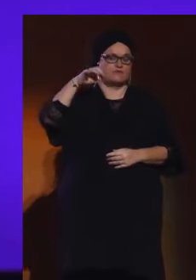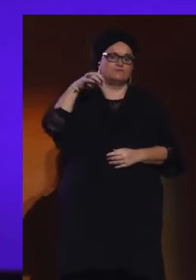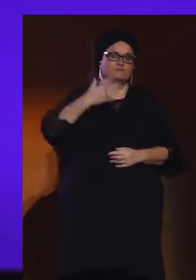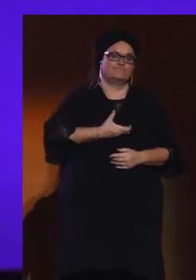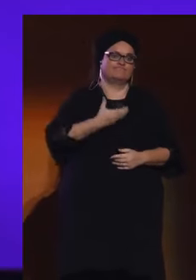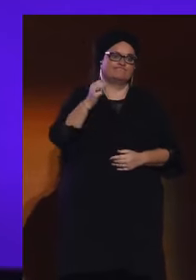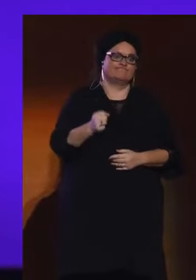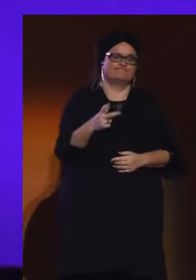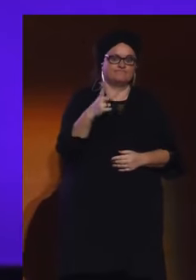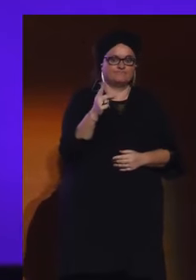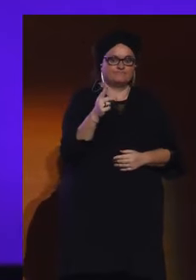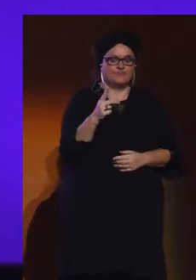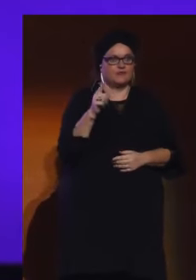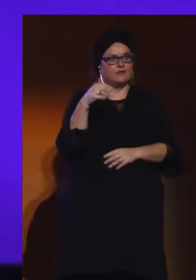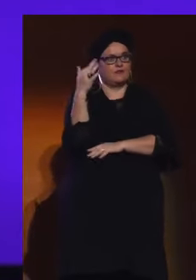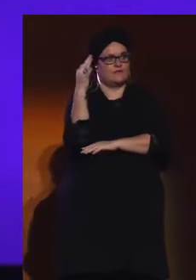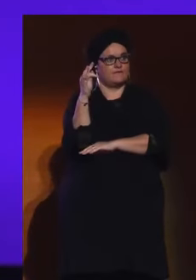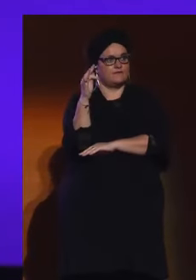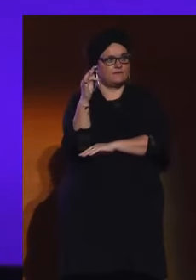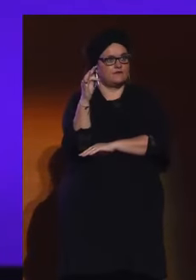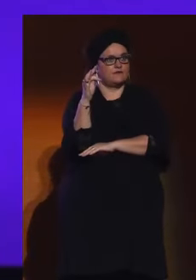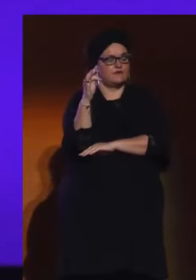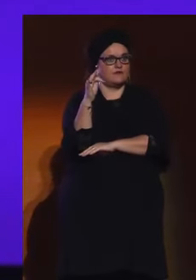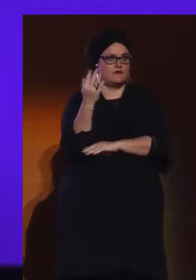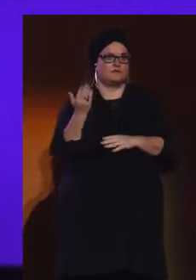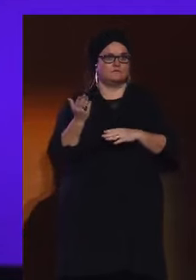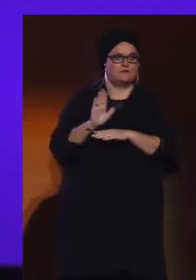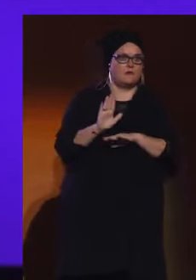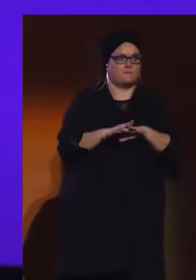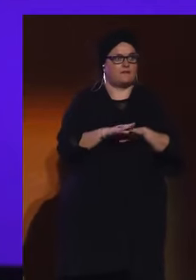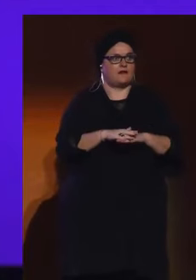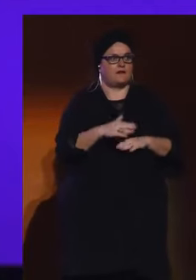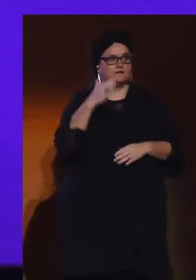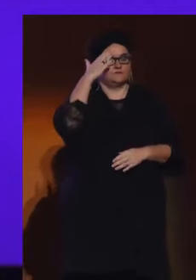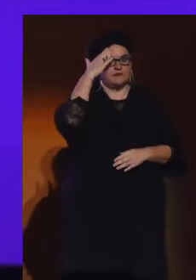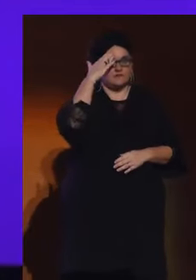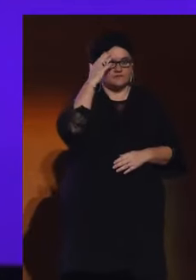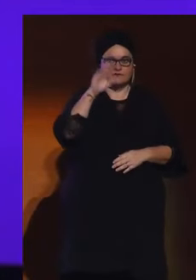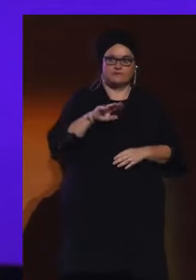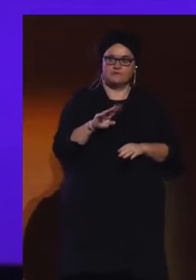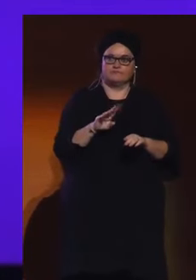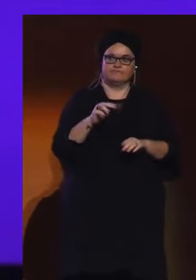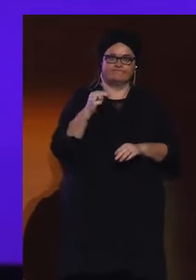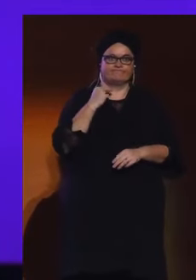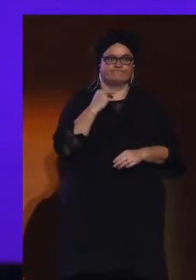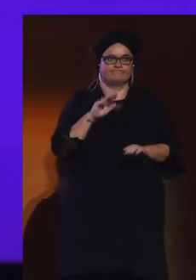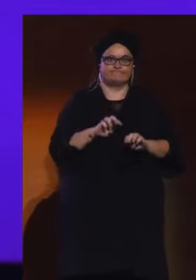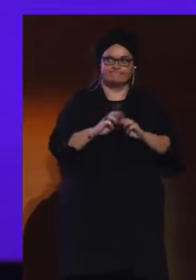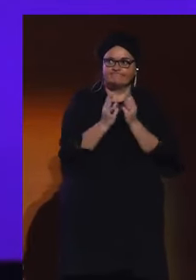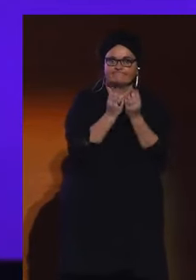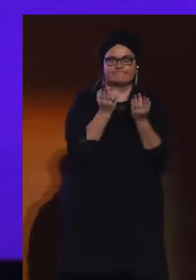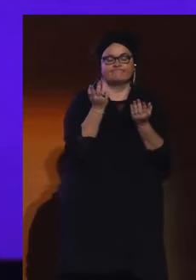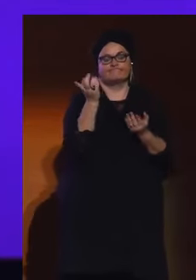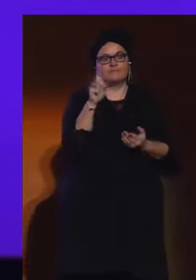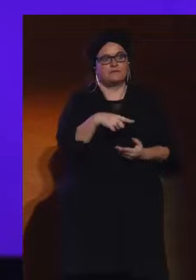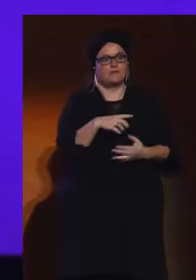eta izan zan bizkaiko aldun nagusi gaia eta batzarkidea. Eta izan zen lagun ona.